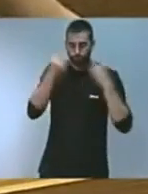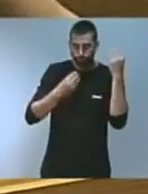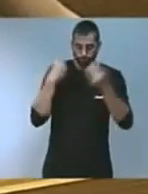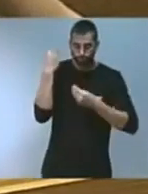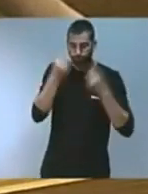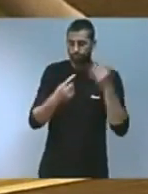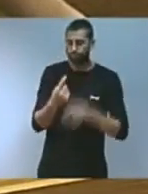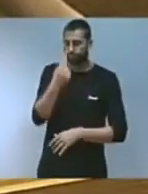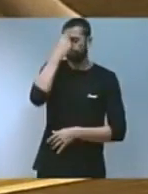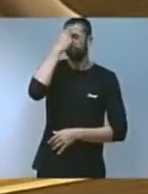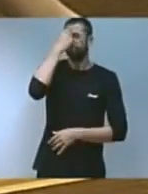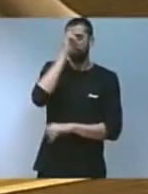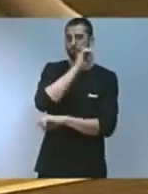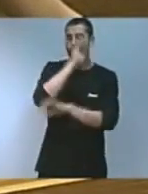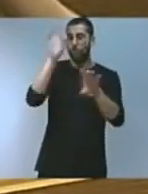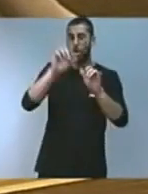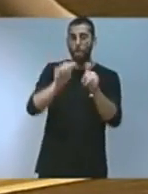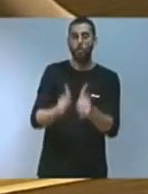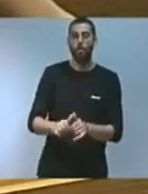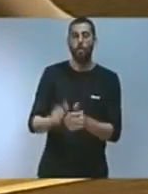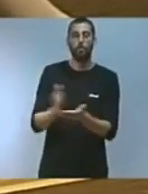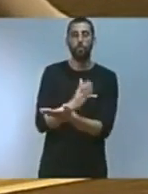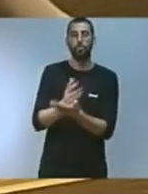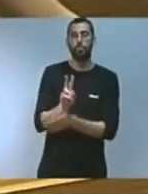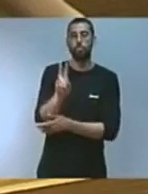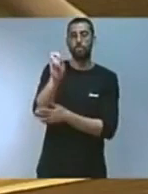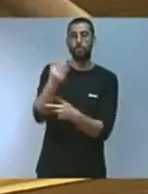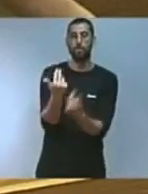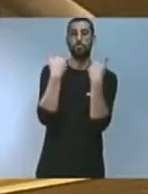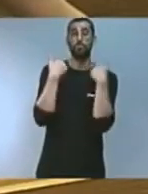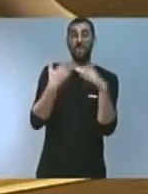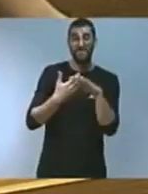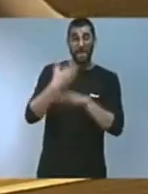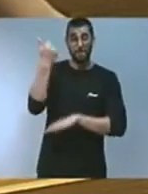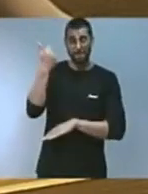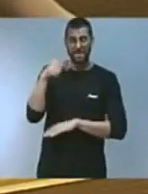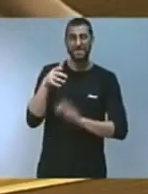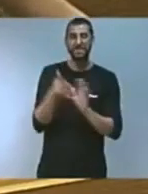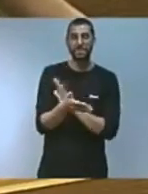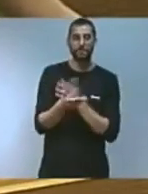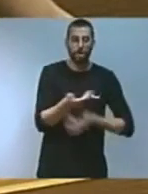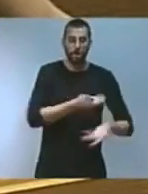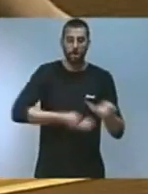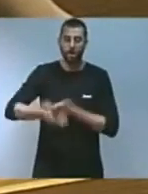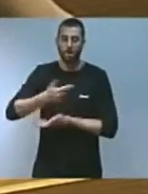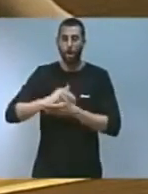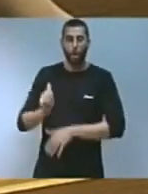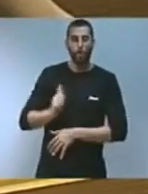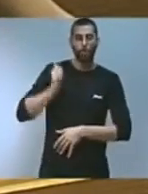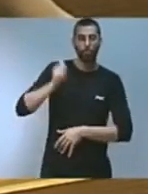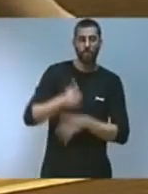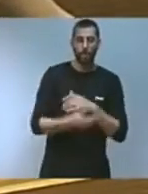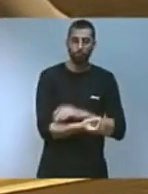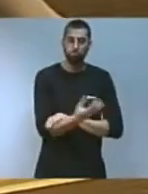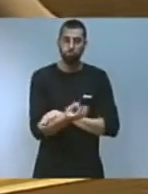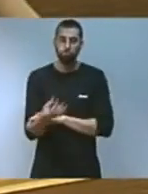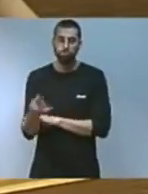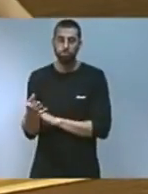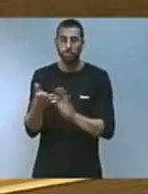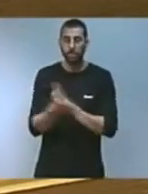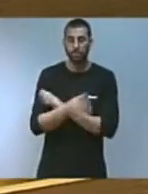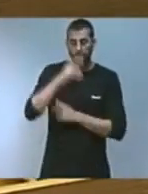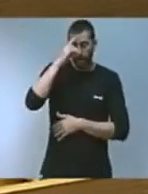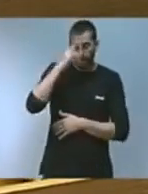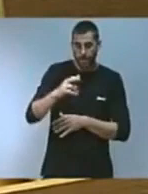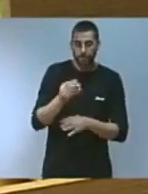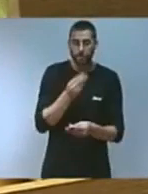la construcció d'un nou model productiu més responsable es creen sinergies i es creen oportunitats, una manera més respectuosa de relacionar